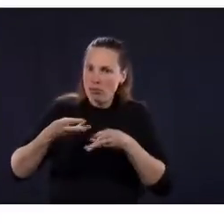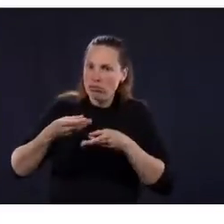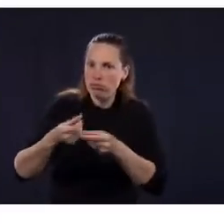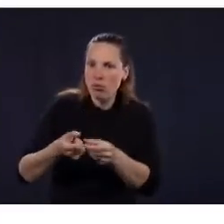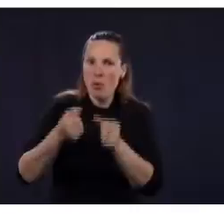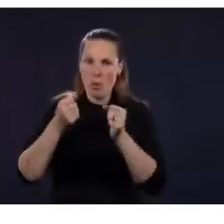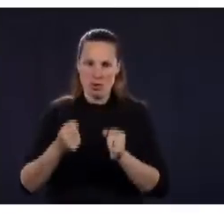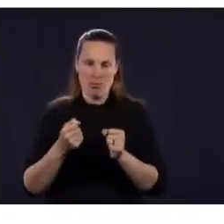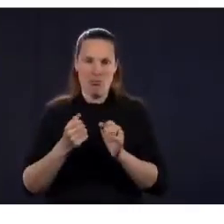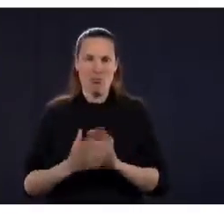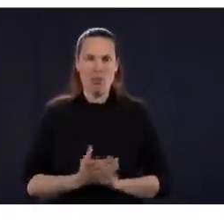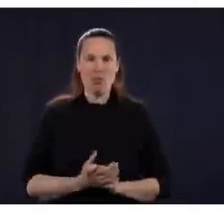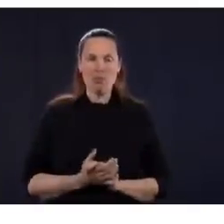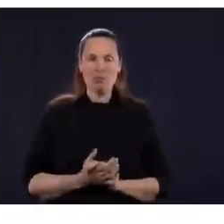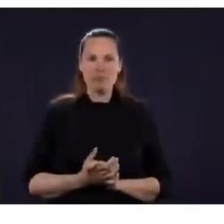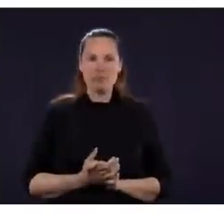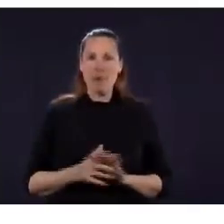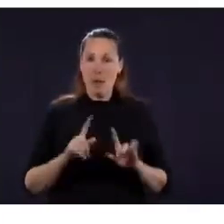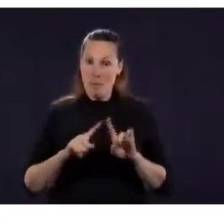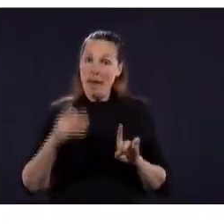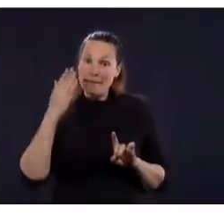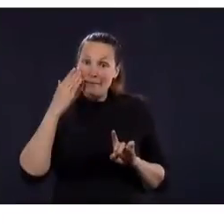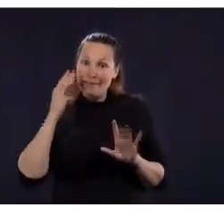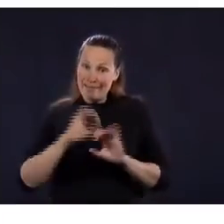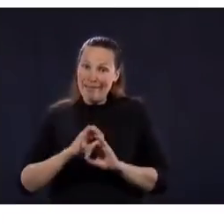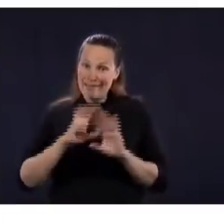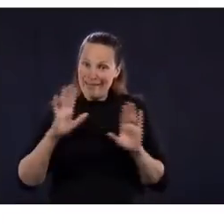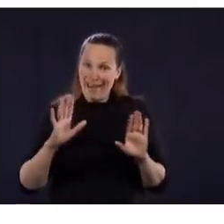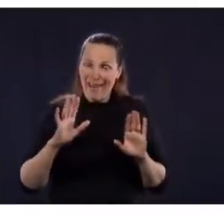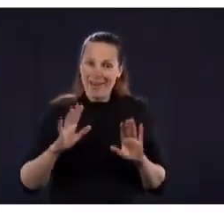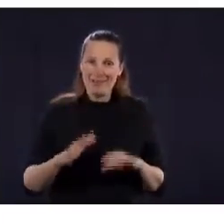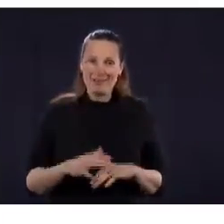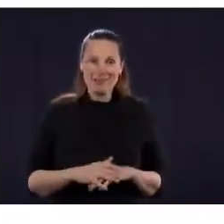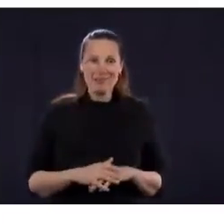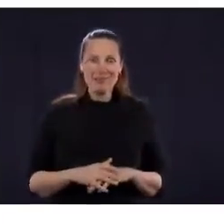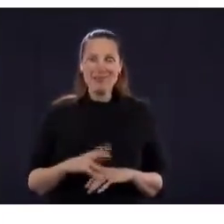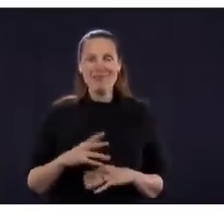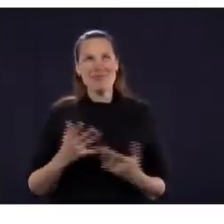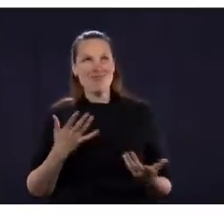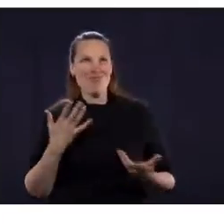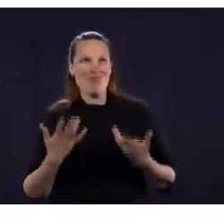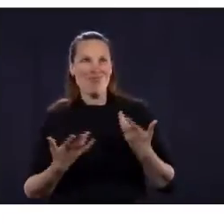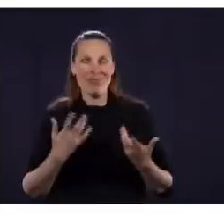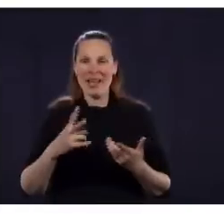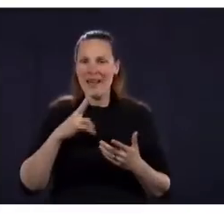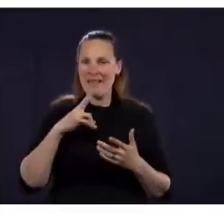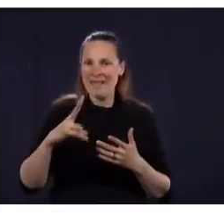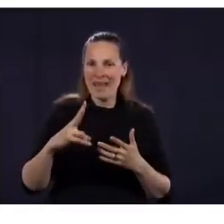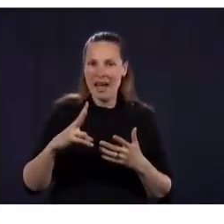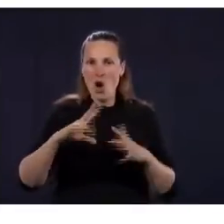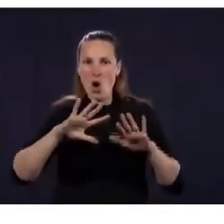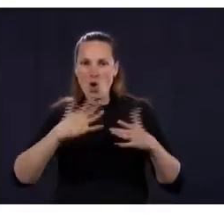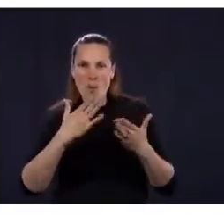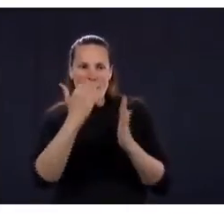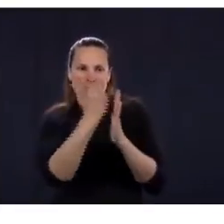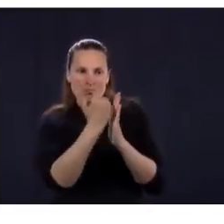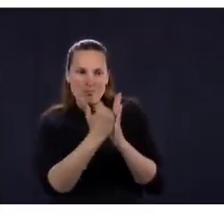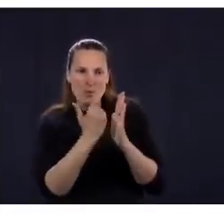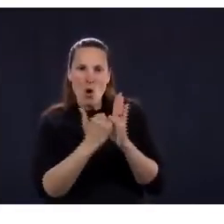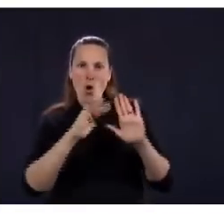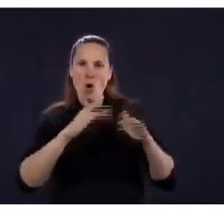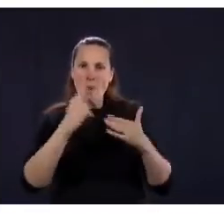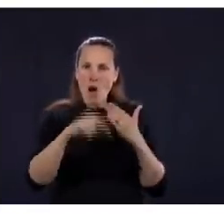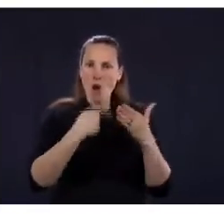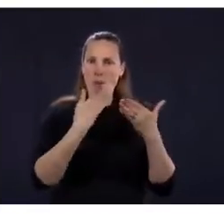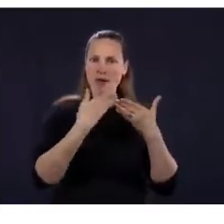s'attendre qu'il va y avoir des ajustements. Mais je pense qu'en général, ça devrait bien se passer. Je suis très conscient